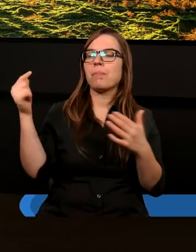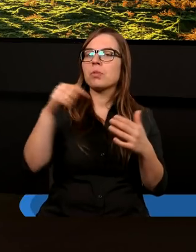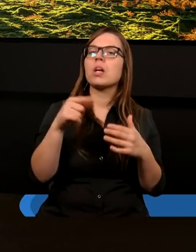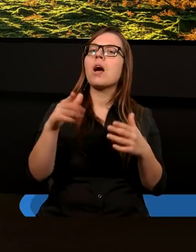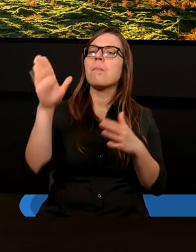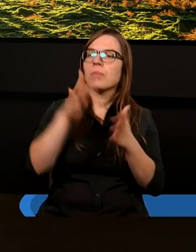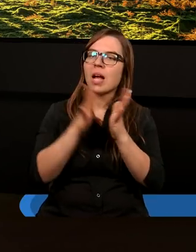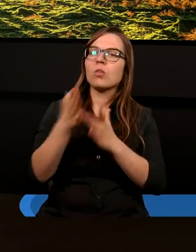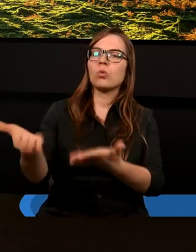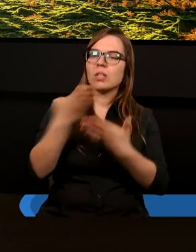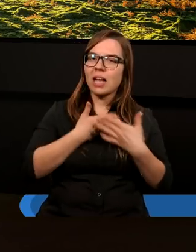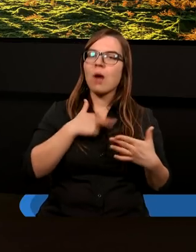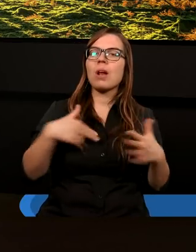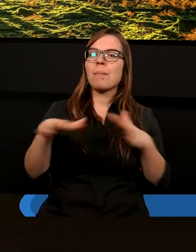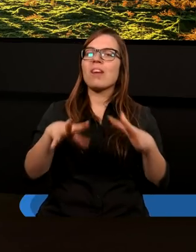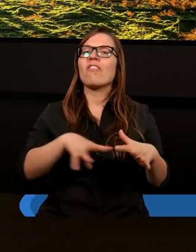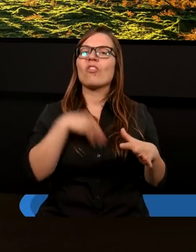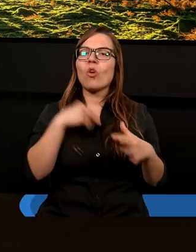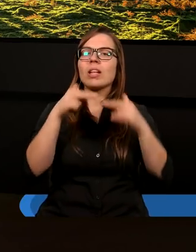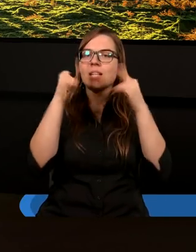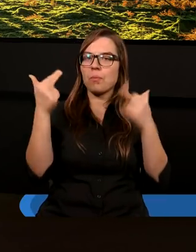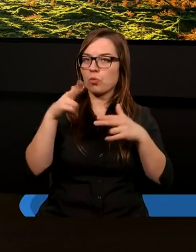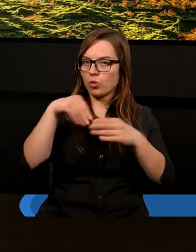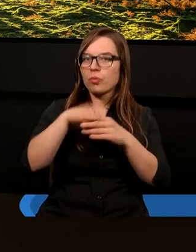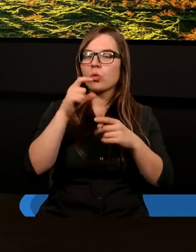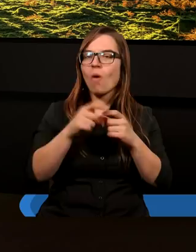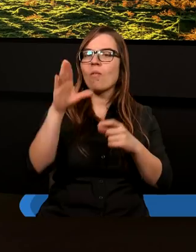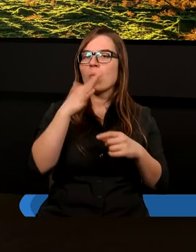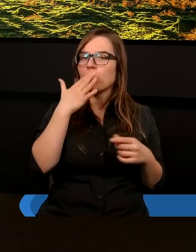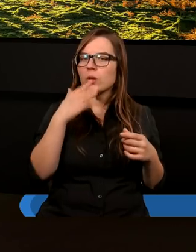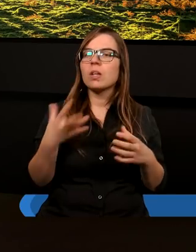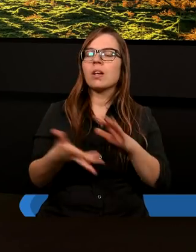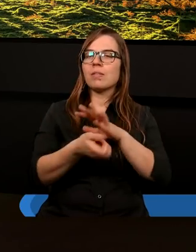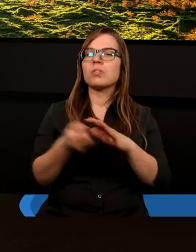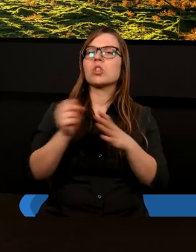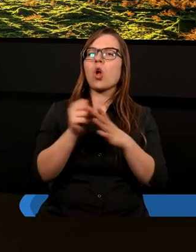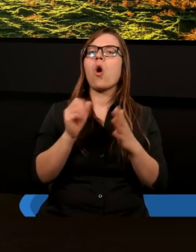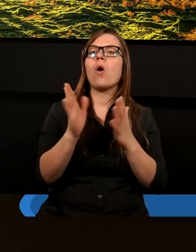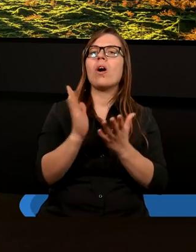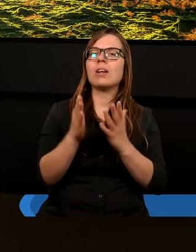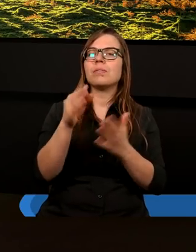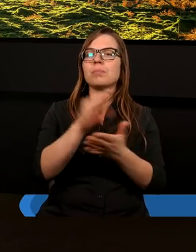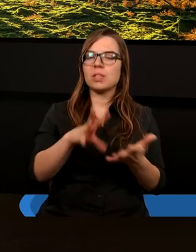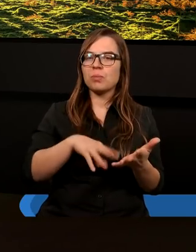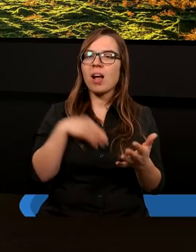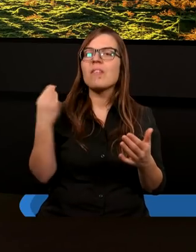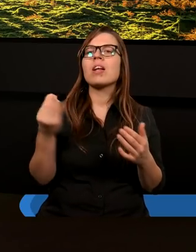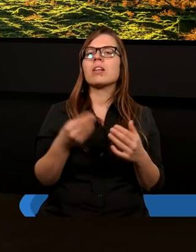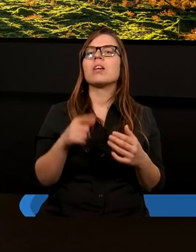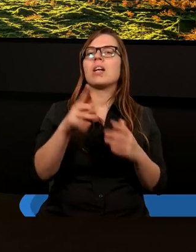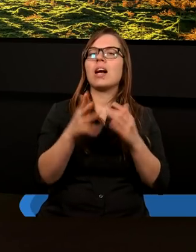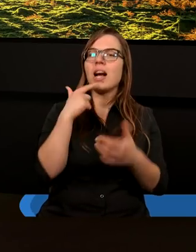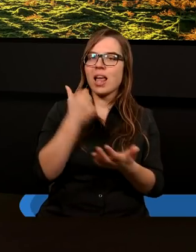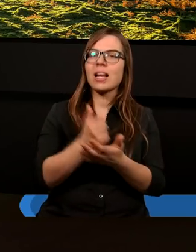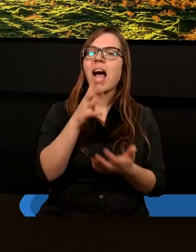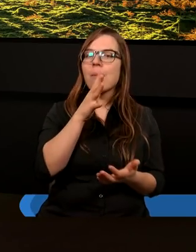pewne miejsce w Świątyni Niebieskiej, jak uczy nas Słowo Boże. I chciałbym, żebyśmy sięgnęli do lektury Pisma Świętego, List